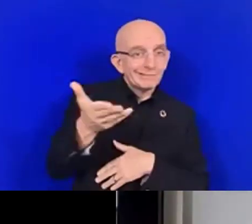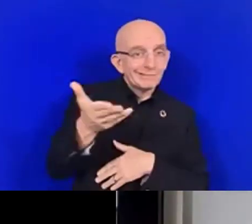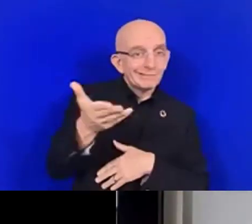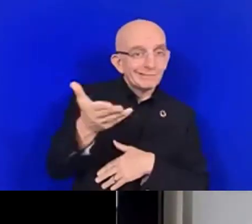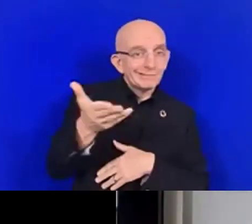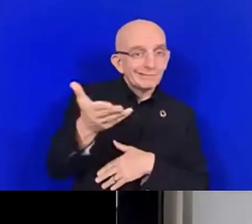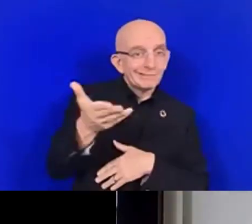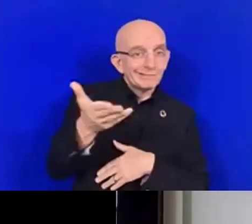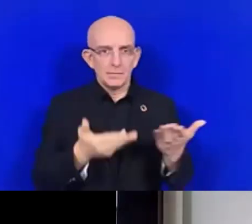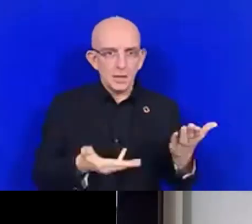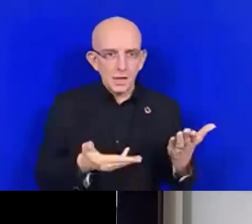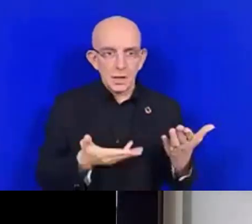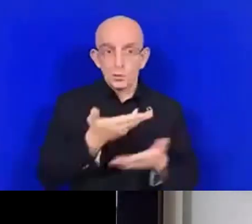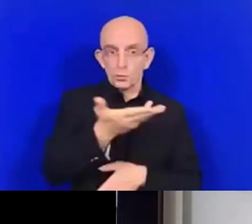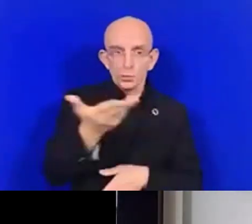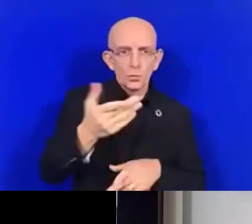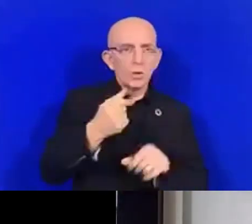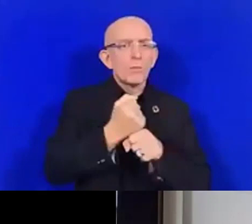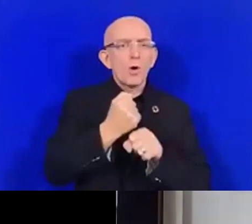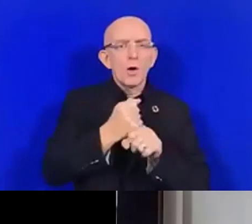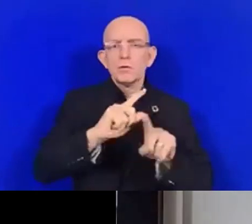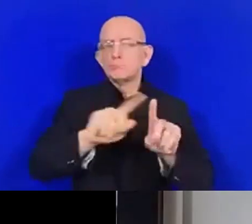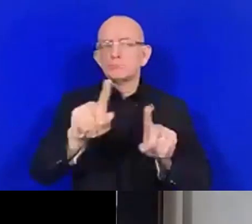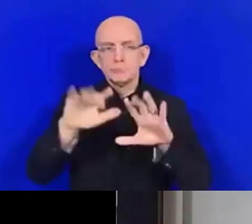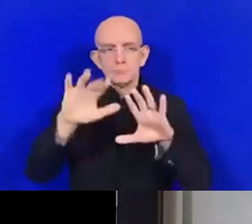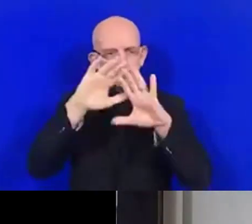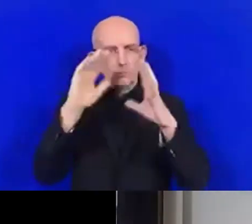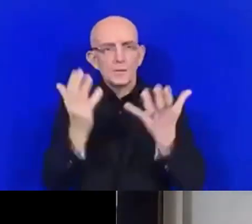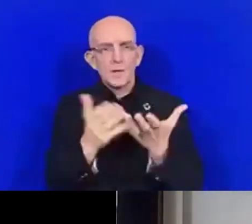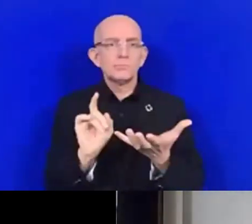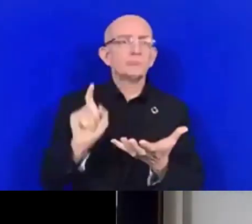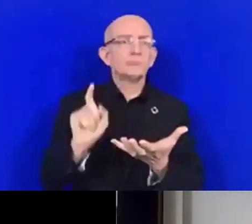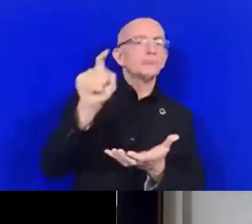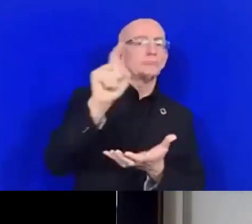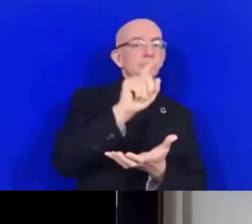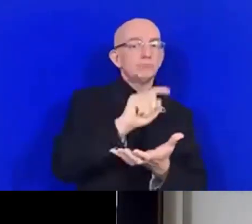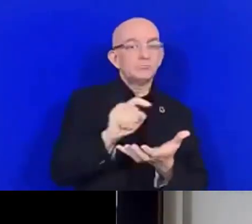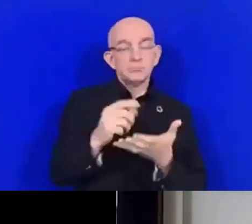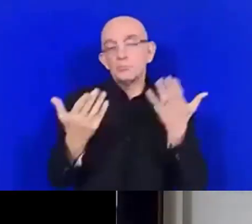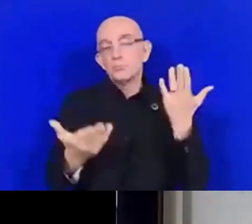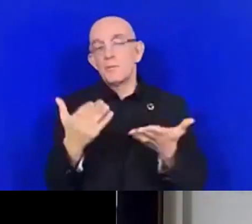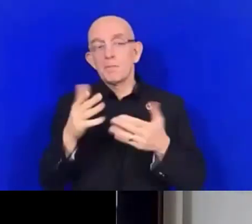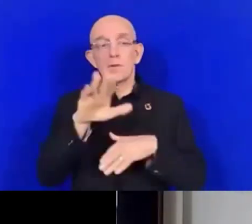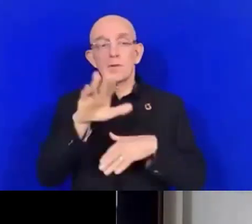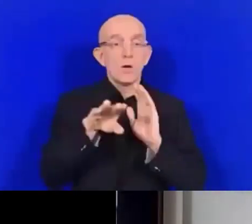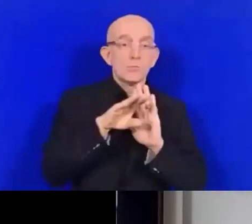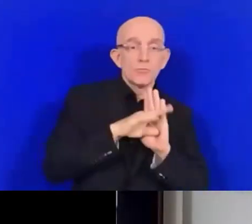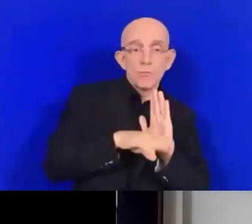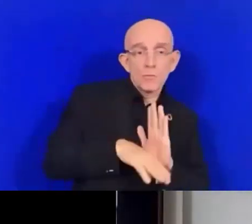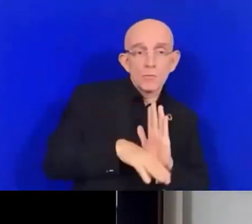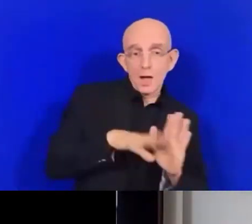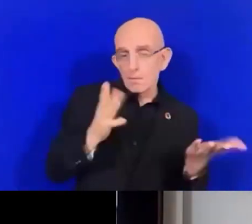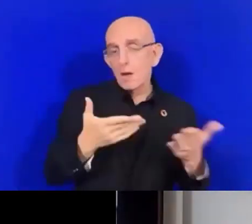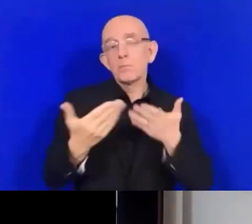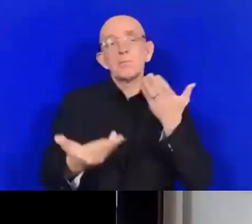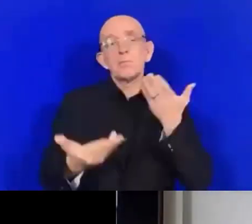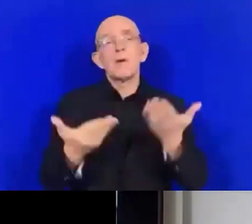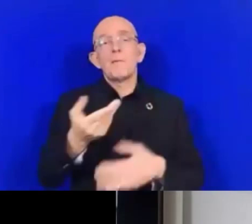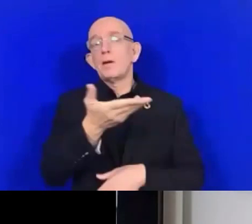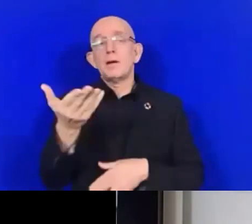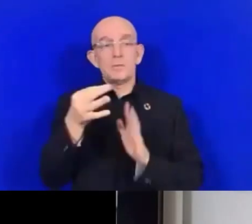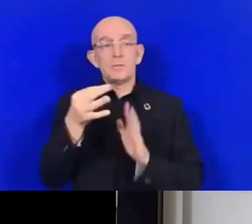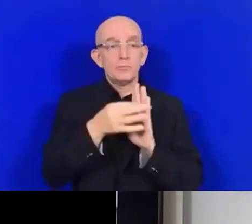programme, peu importe ce sur quoi vous travaillez, peu importe la prise de décision sur le terrain,